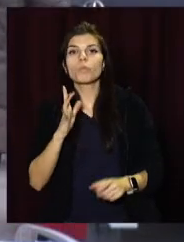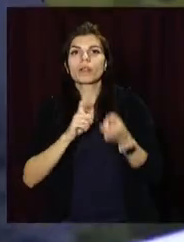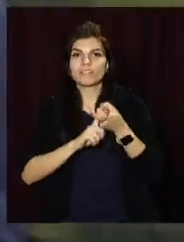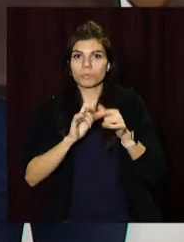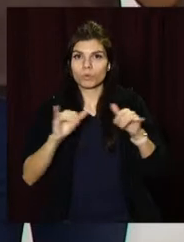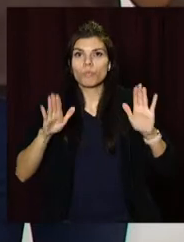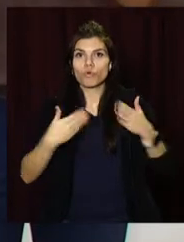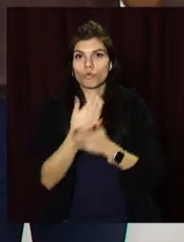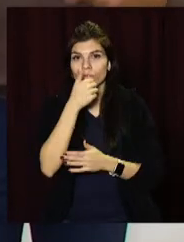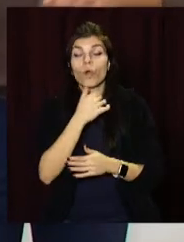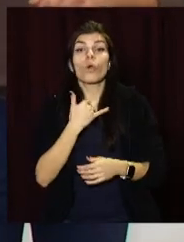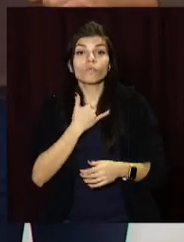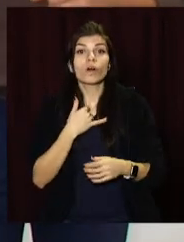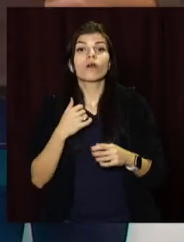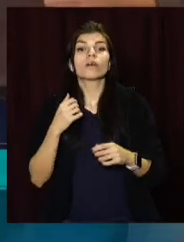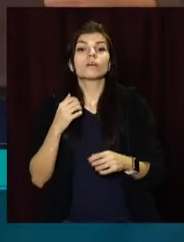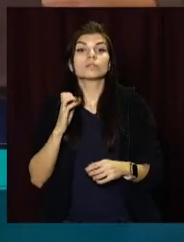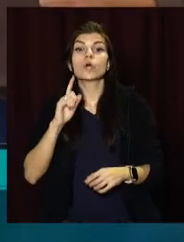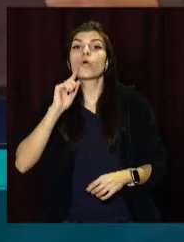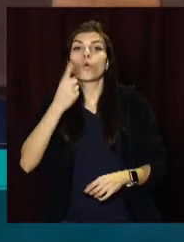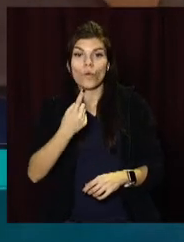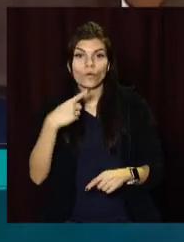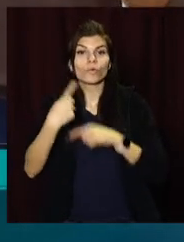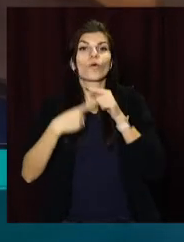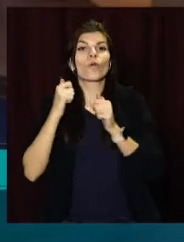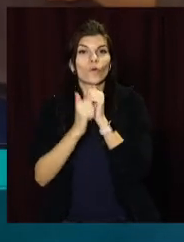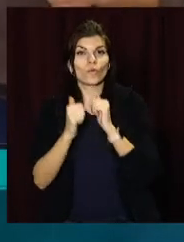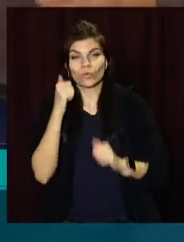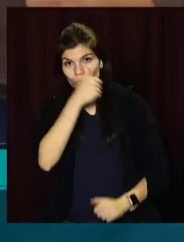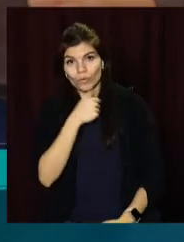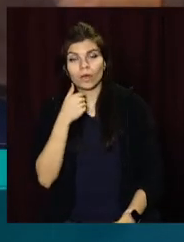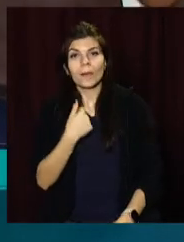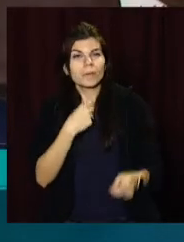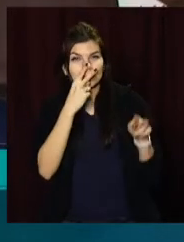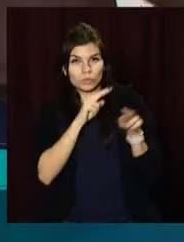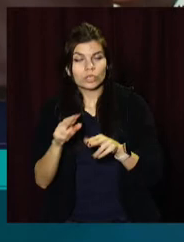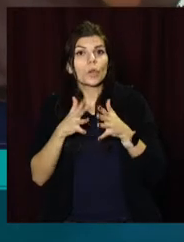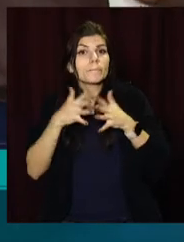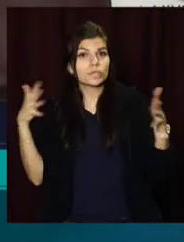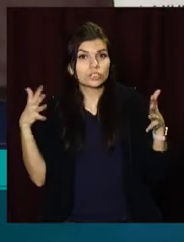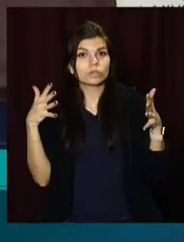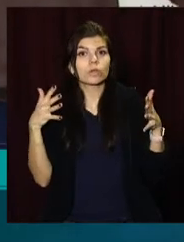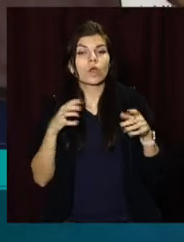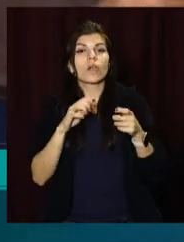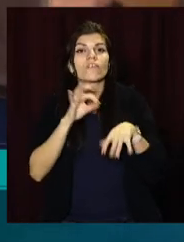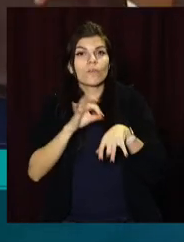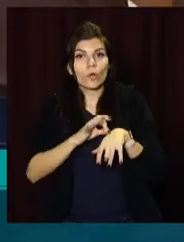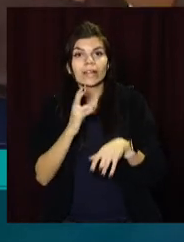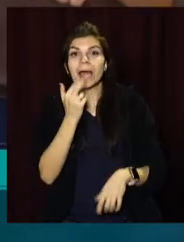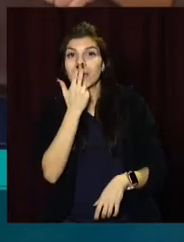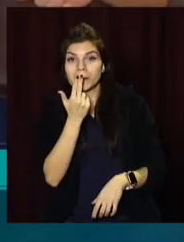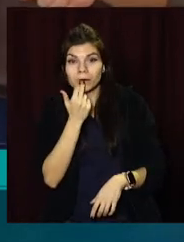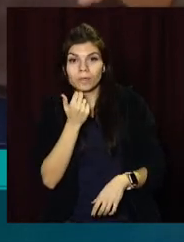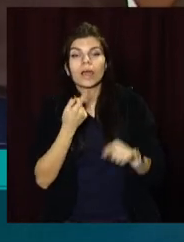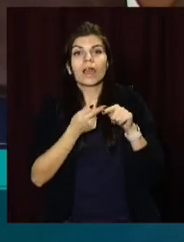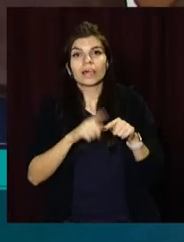В нас із року в рік ми спостерігаємо збільшення хворих на грип. Це